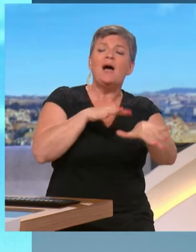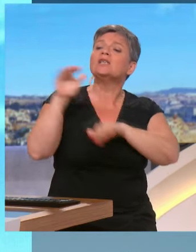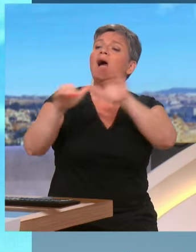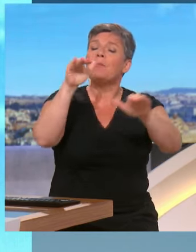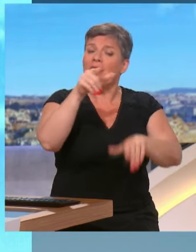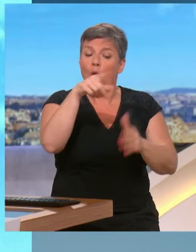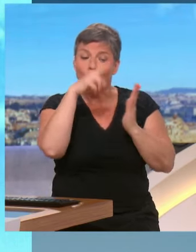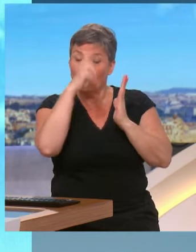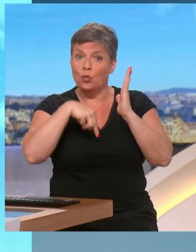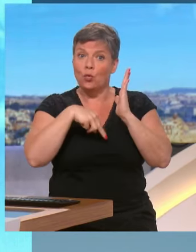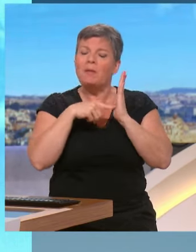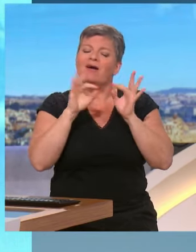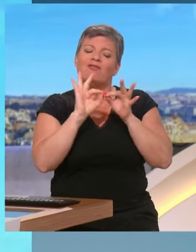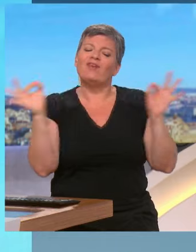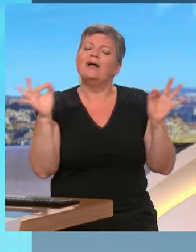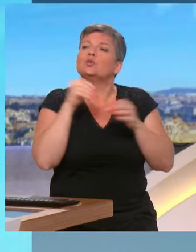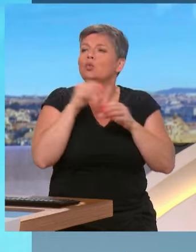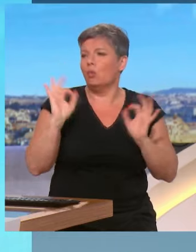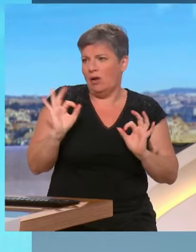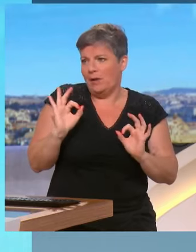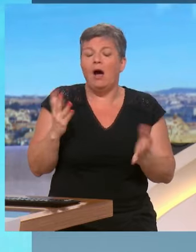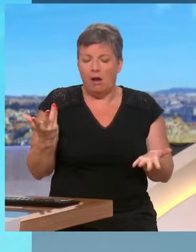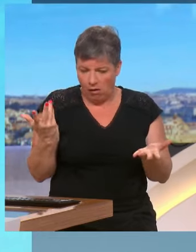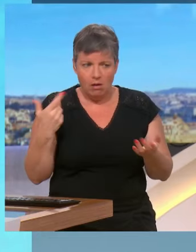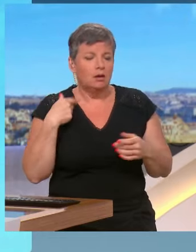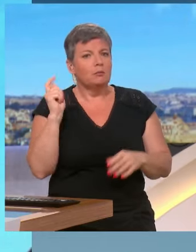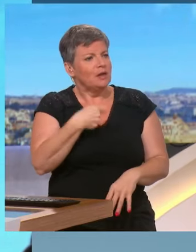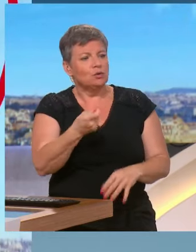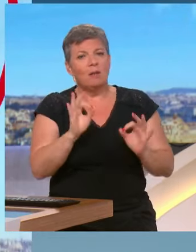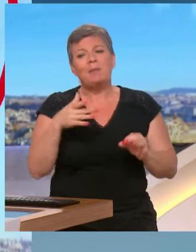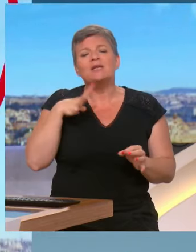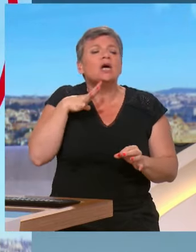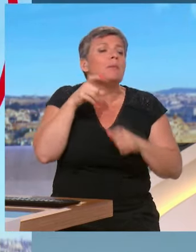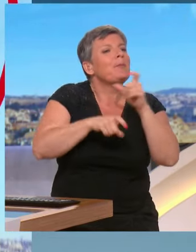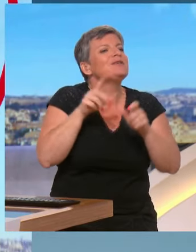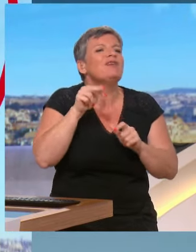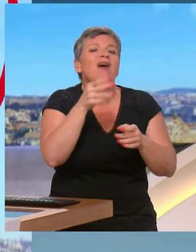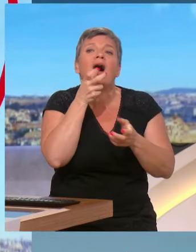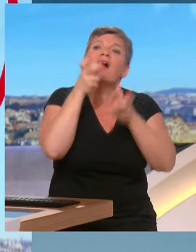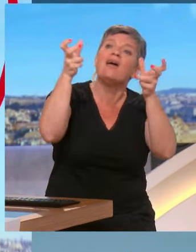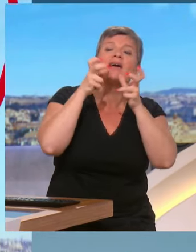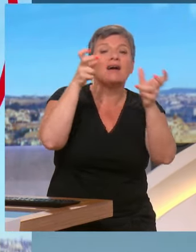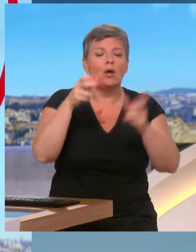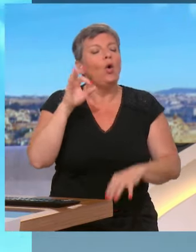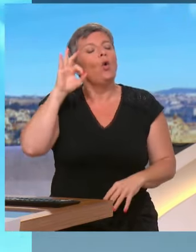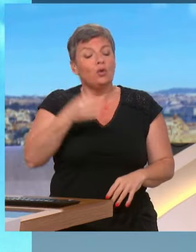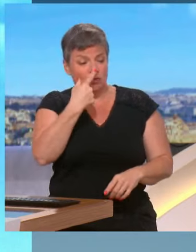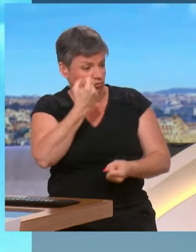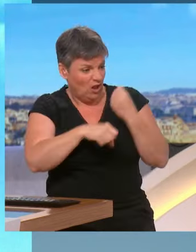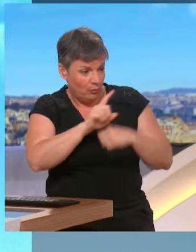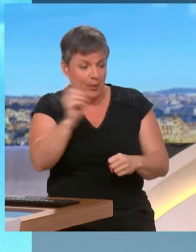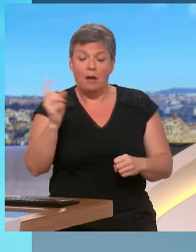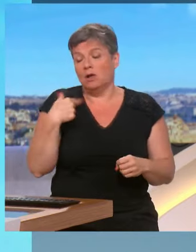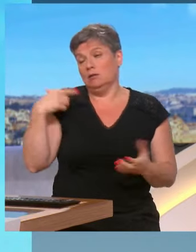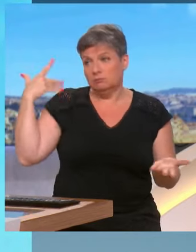Ce slogan-là n'y figure pas. Mais vous savez que certains militants le prononceront cet après-midi. Oui, certains le prononceront comme ils l'ont déjà